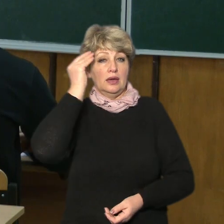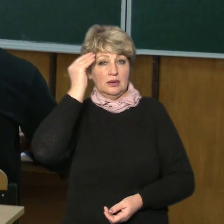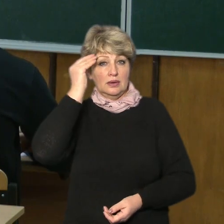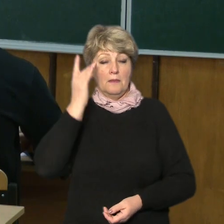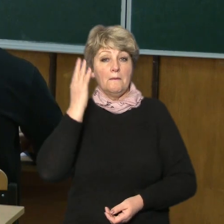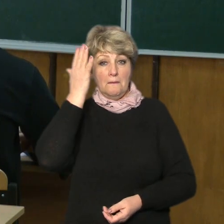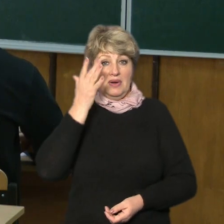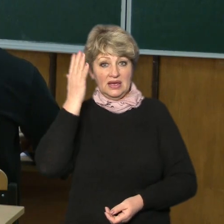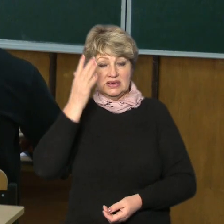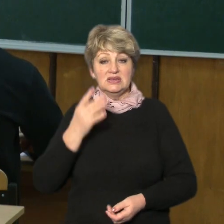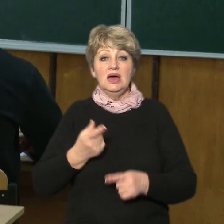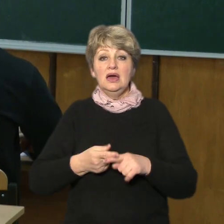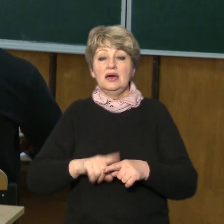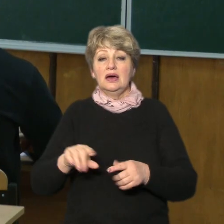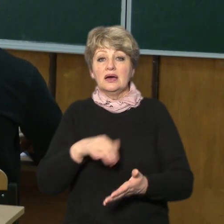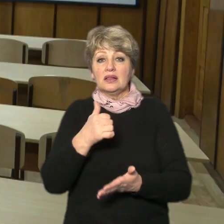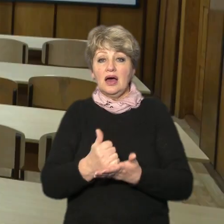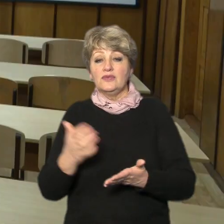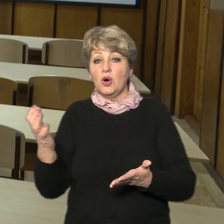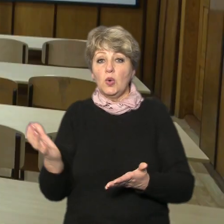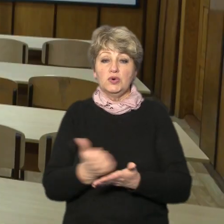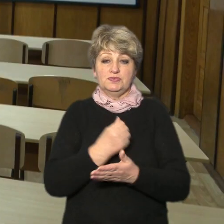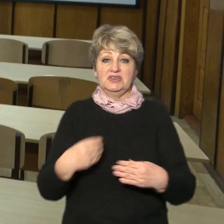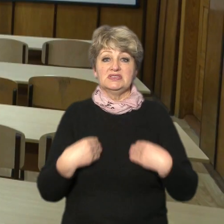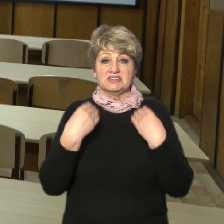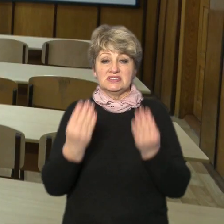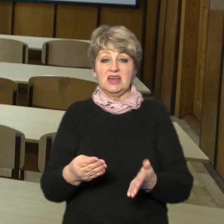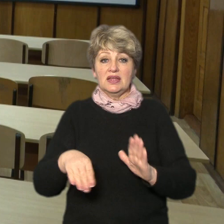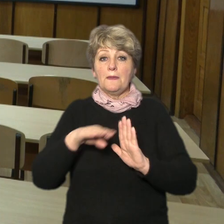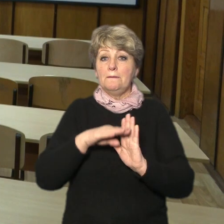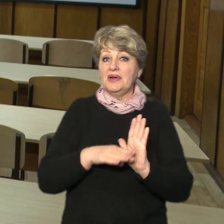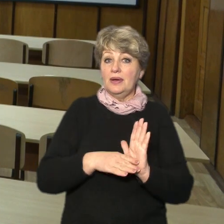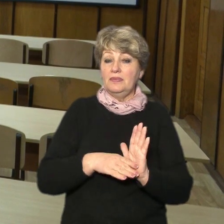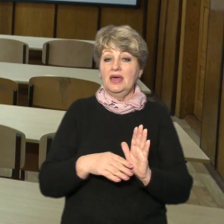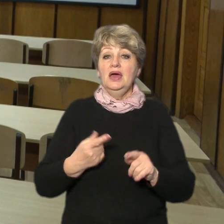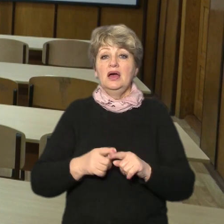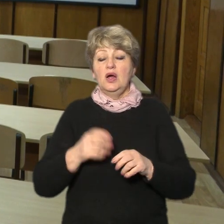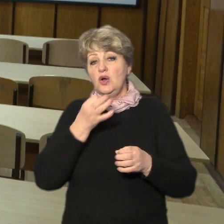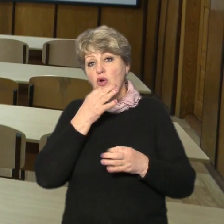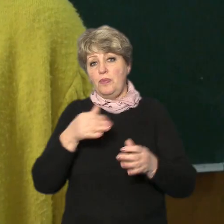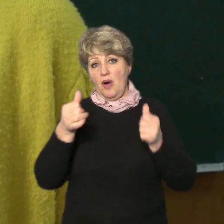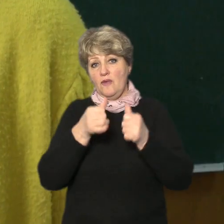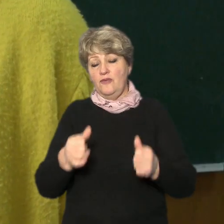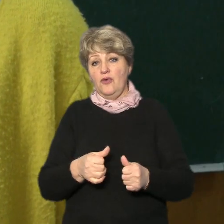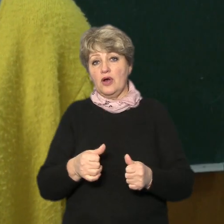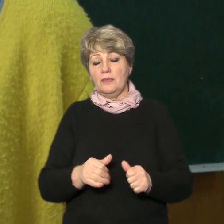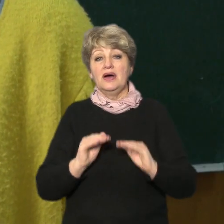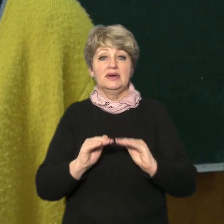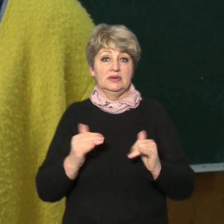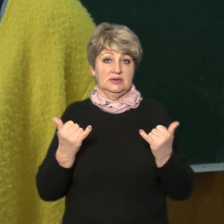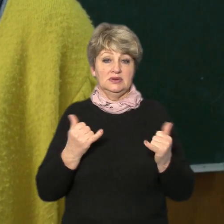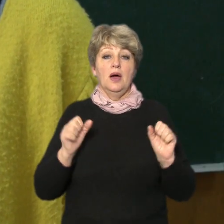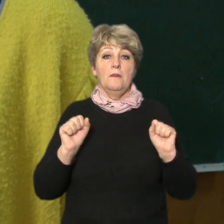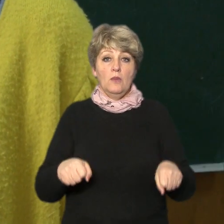успішно опанувати предмет у протилежному випадку будь-яка форма навчання не переноситиме результатів додає пані Оксана діти зараз можуть